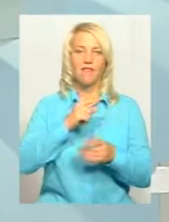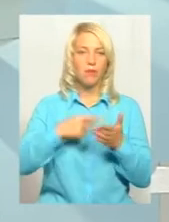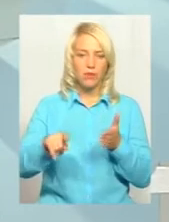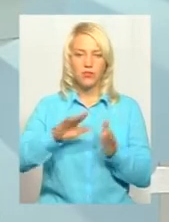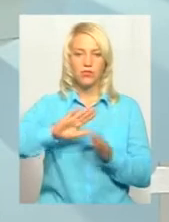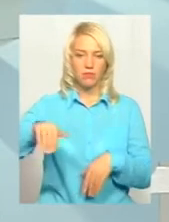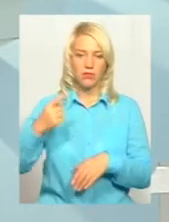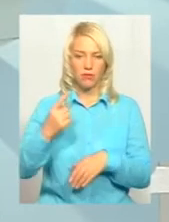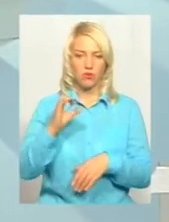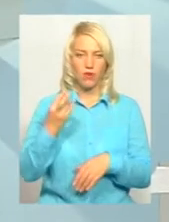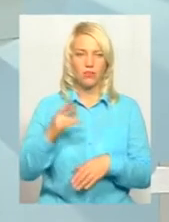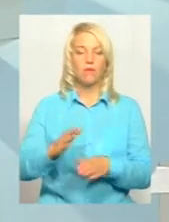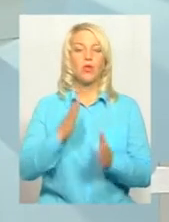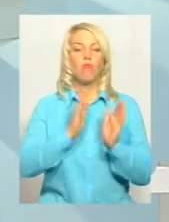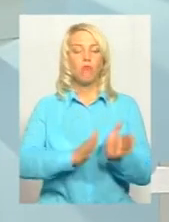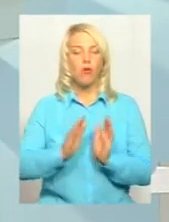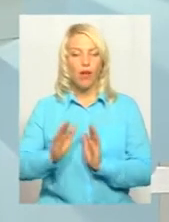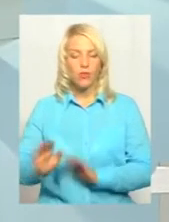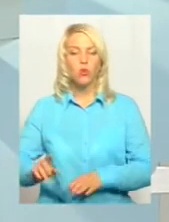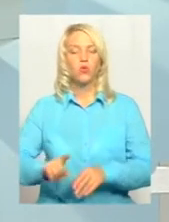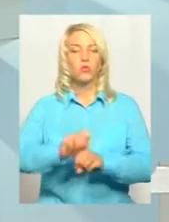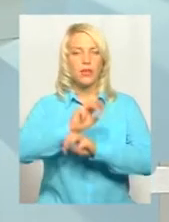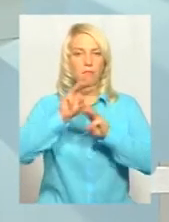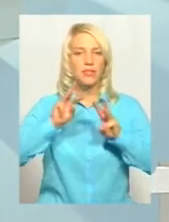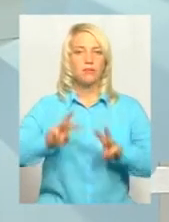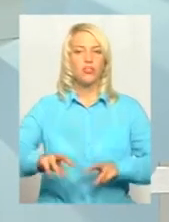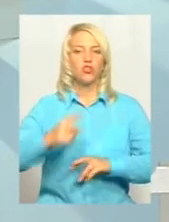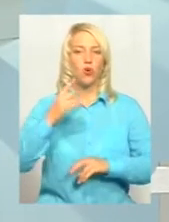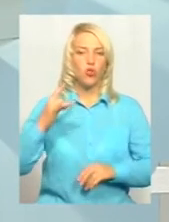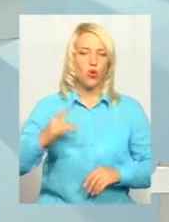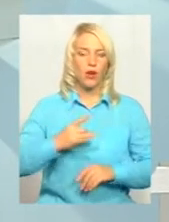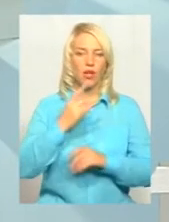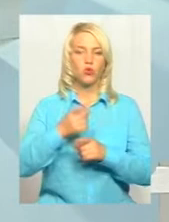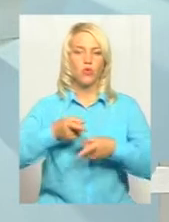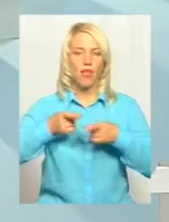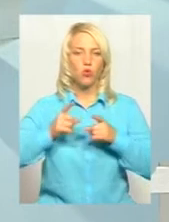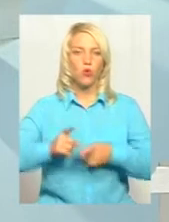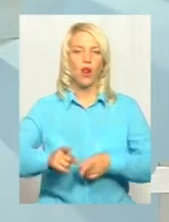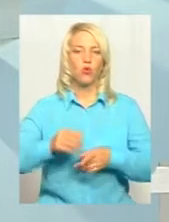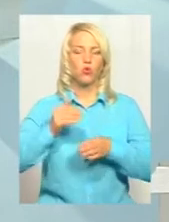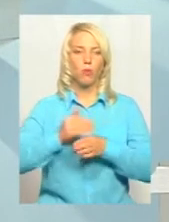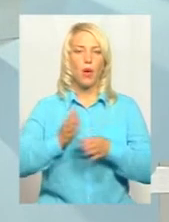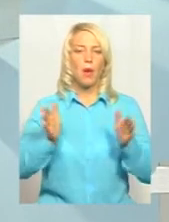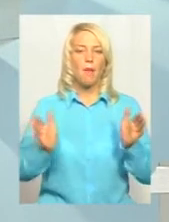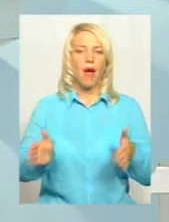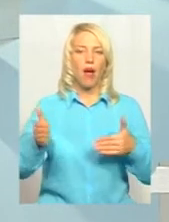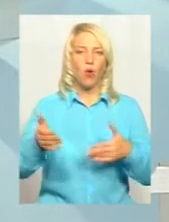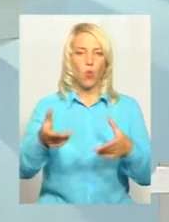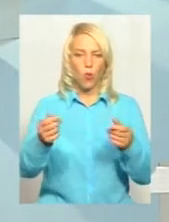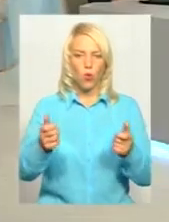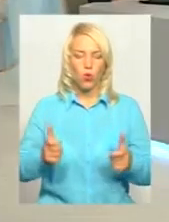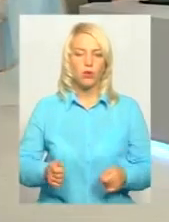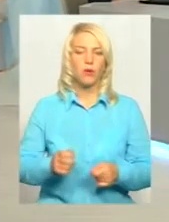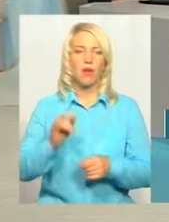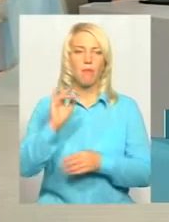забезпечення одноразового натурального пакунку малюка, там прописано і пункт 9,